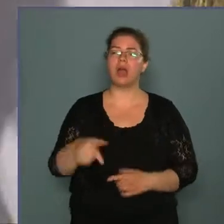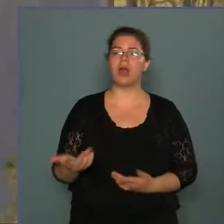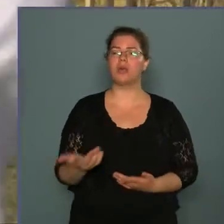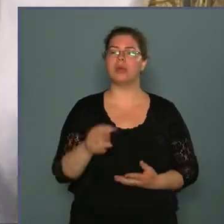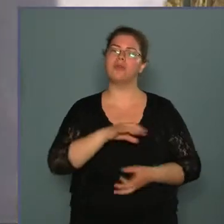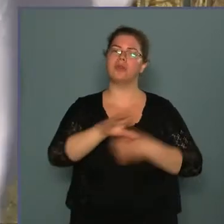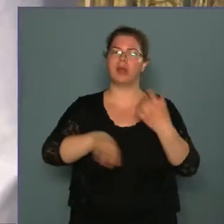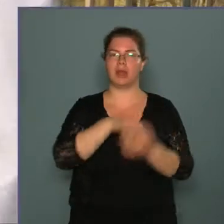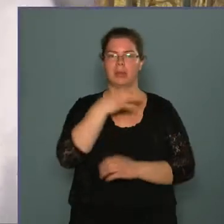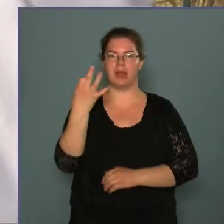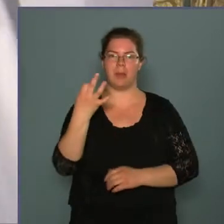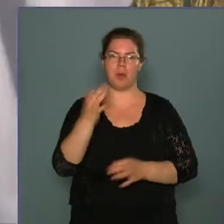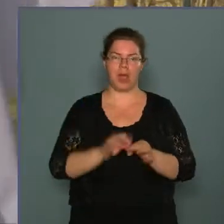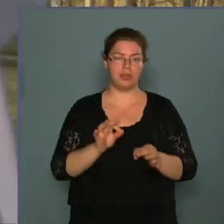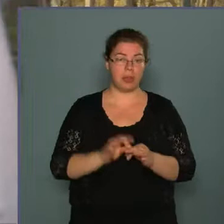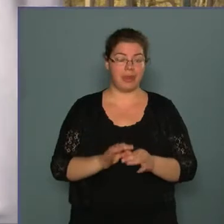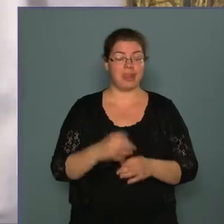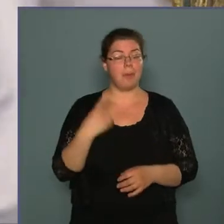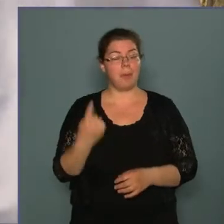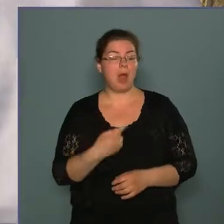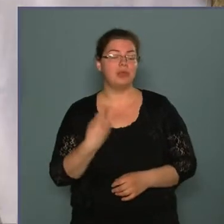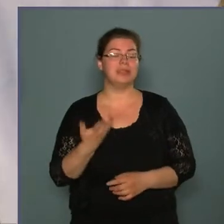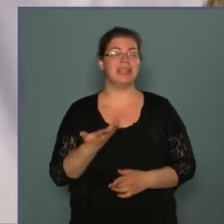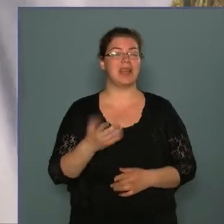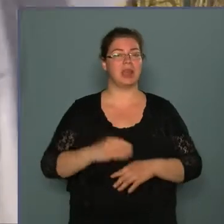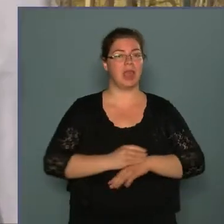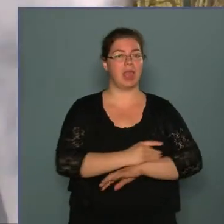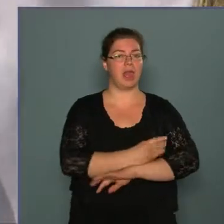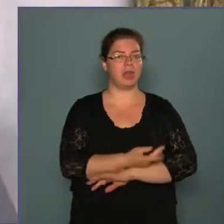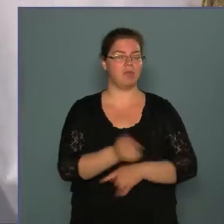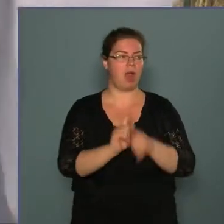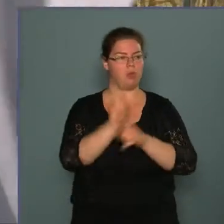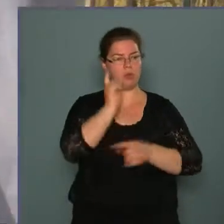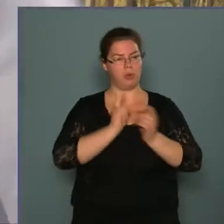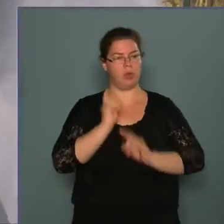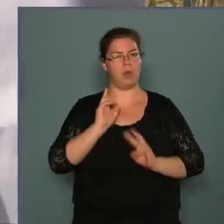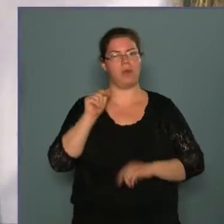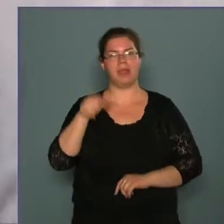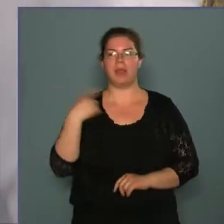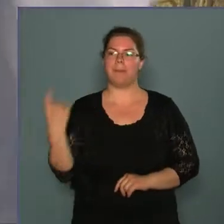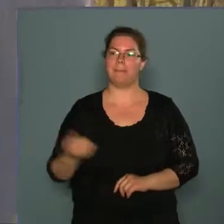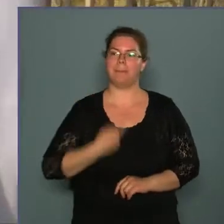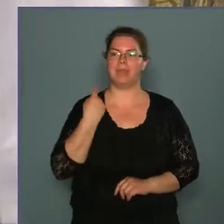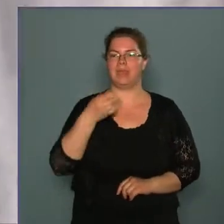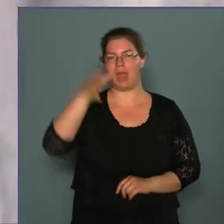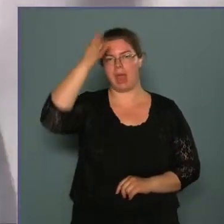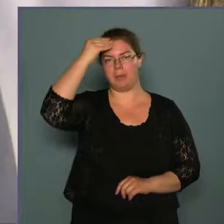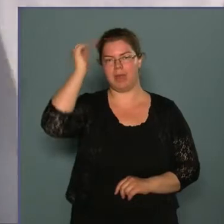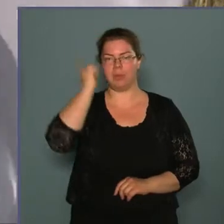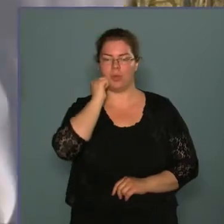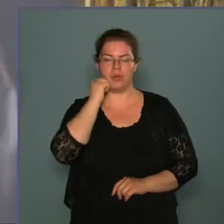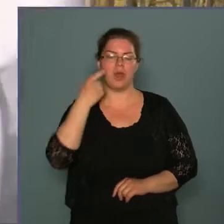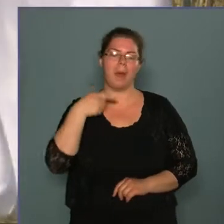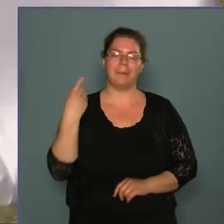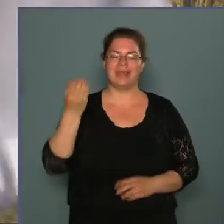forradalmi napok eseményeit magunkénak érezve úgy gondoljuk, hogy ez a mi emlékművünk, a mi